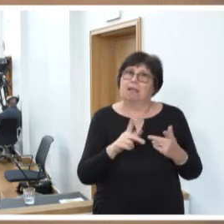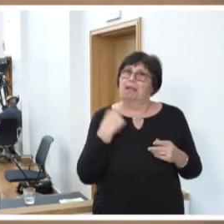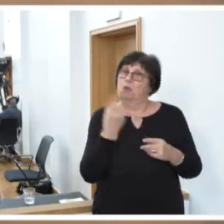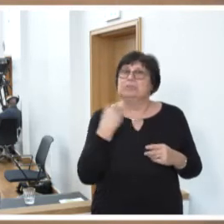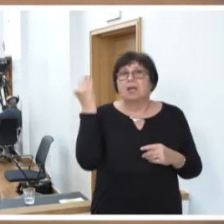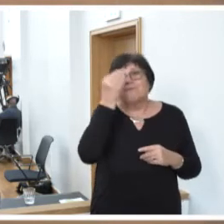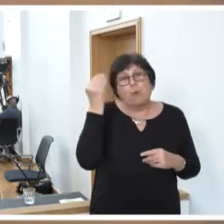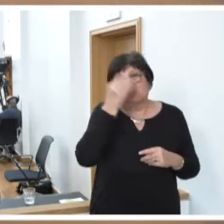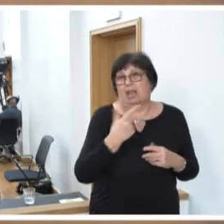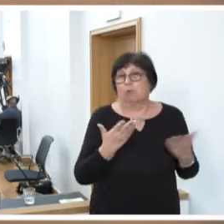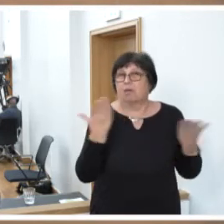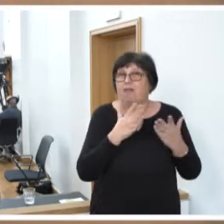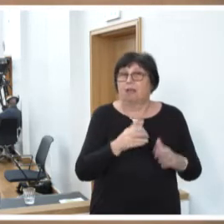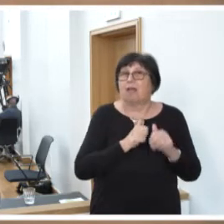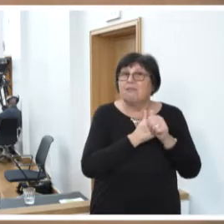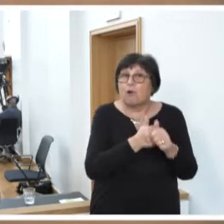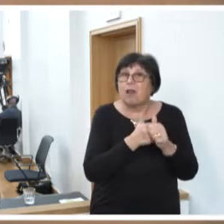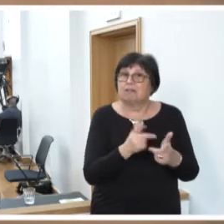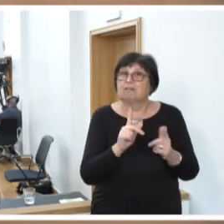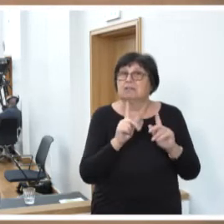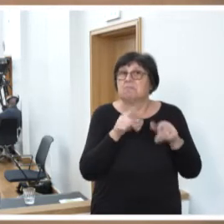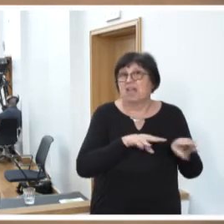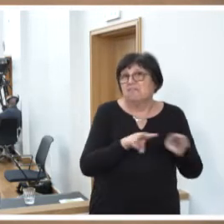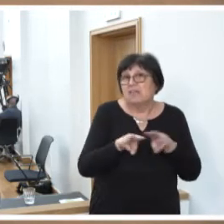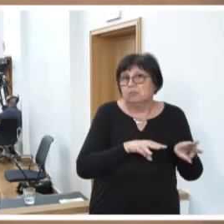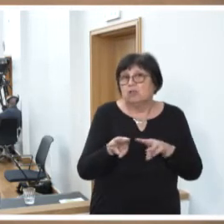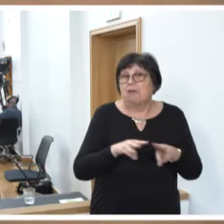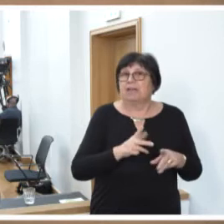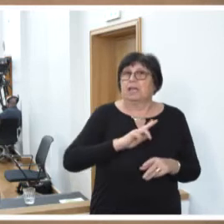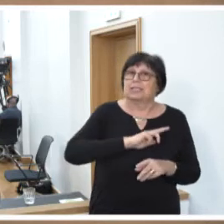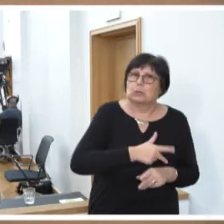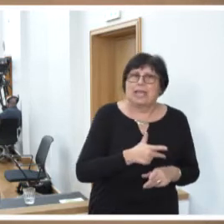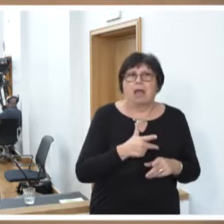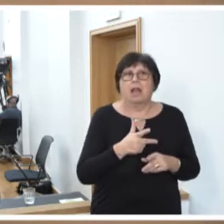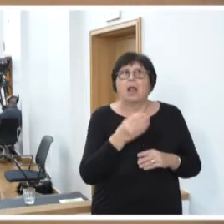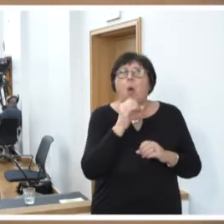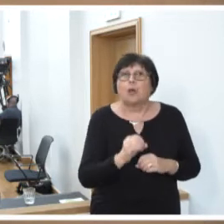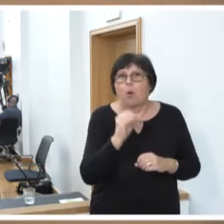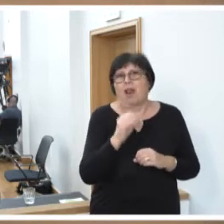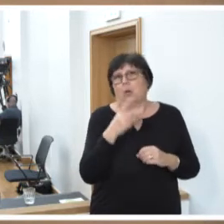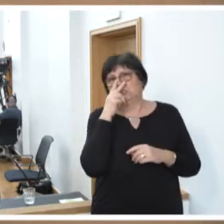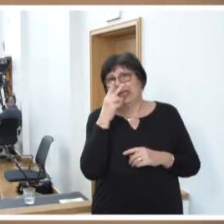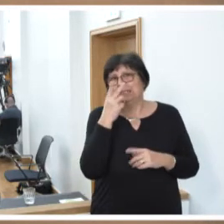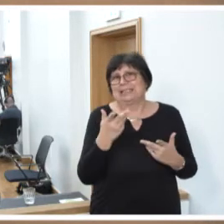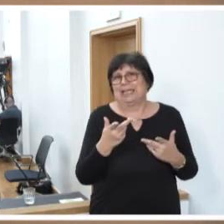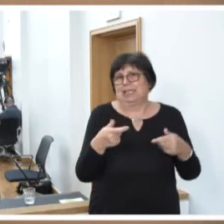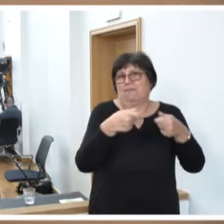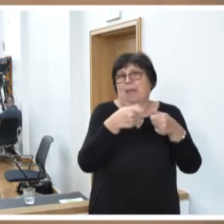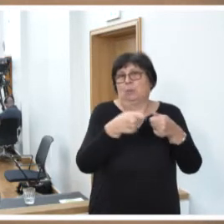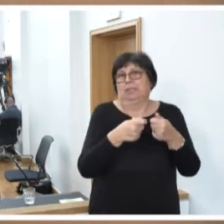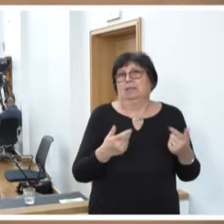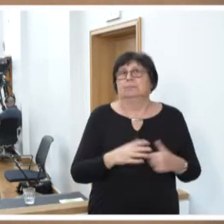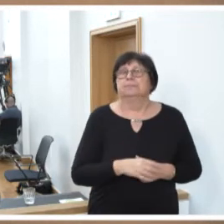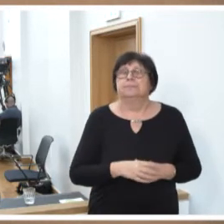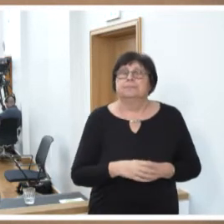Vorstellungskraft, welche Folgen damit in wirtschaftlicher, sozialer und ökologischer Hinsicht verbunden sein